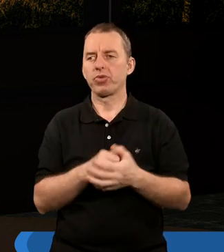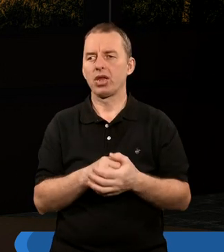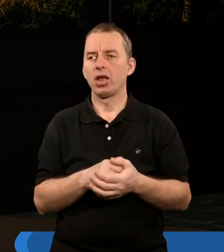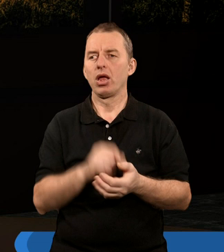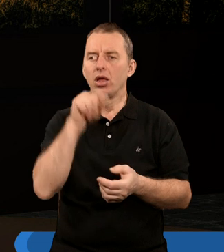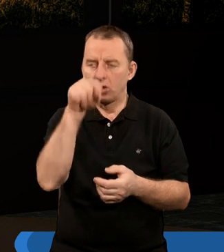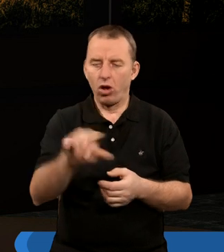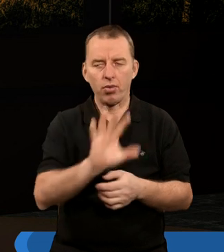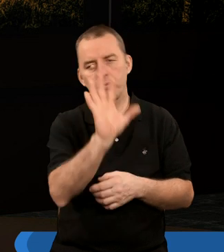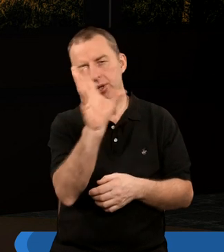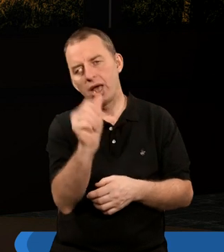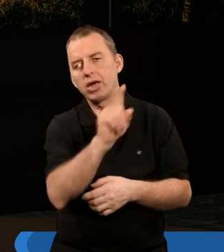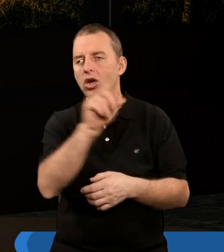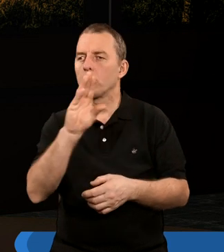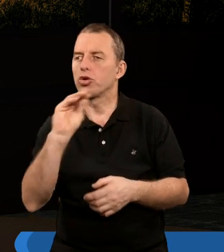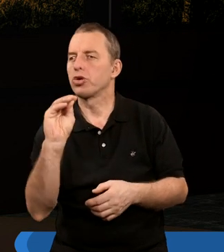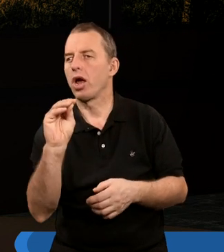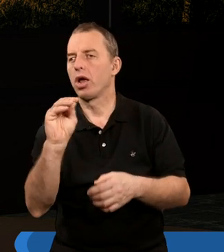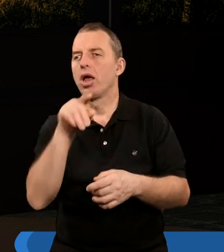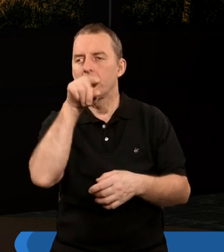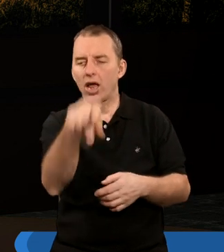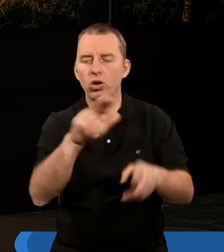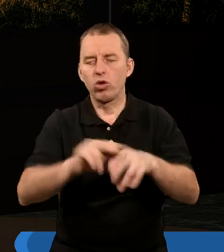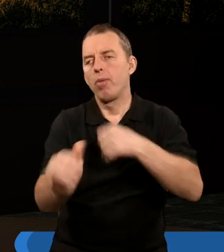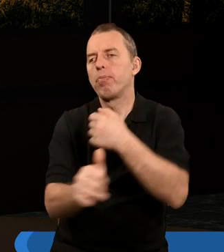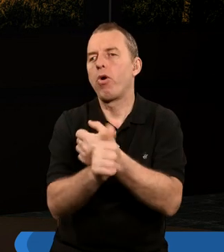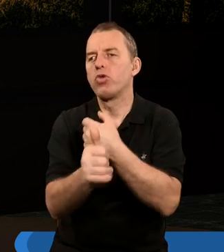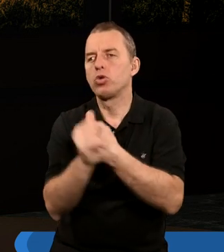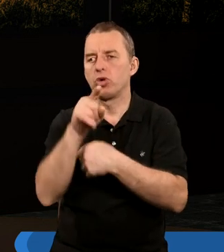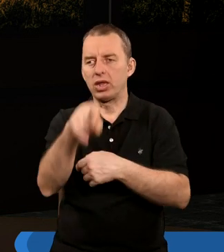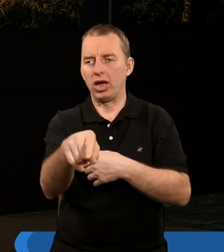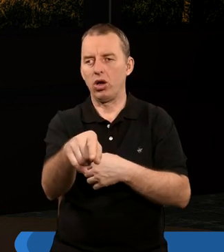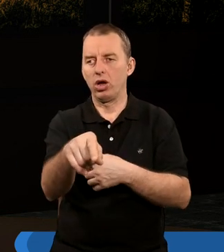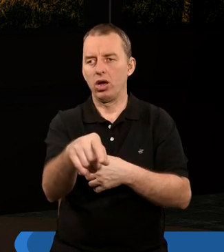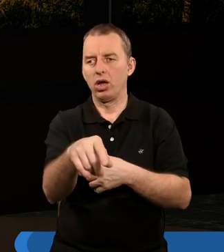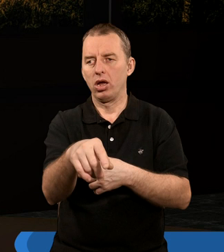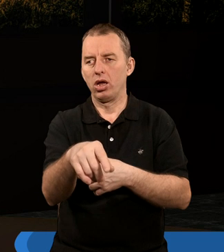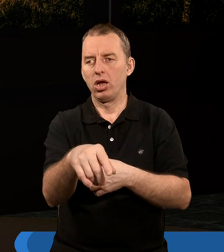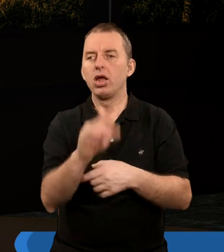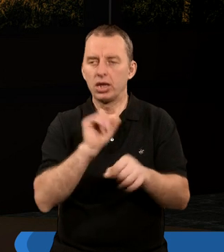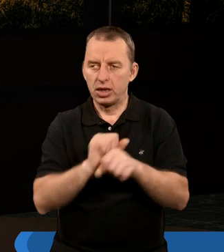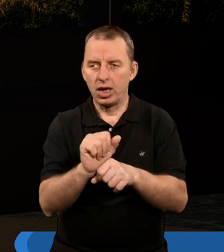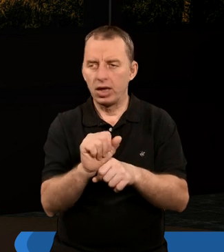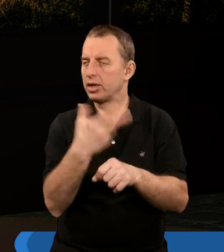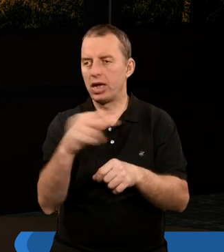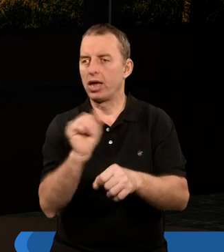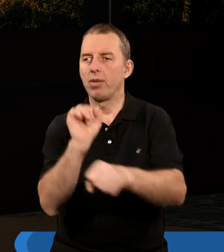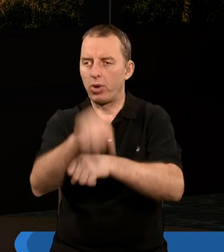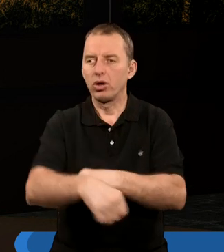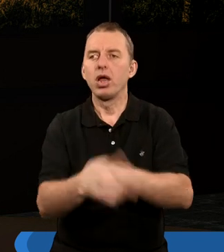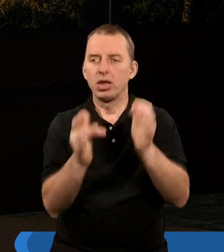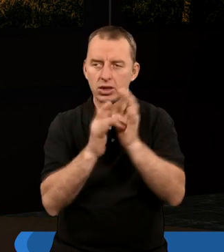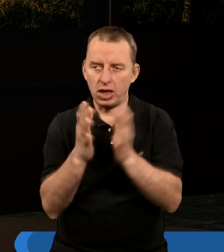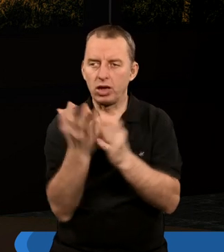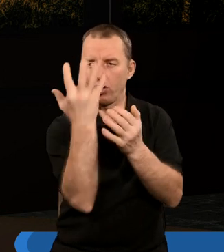I też jest piękne, że ten, który powoduje to jest pokonany. Jezus